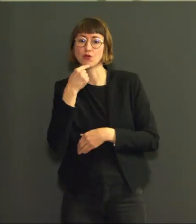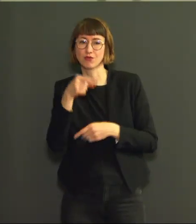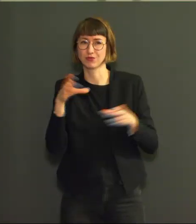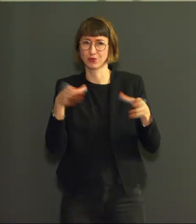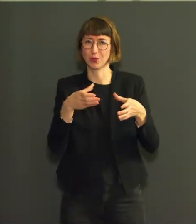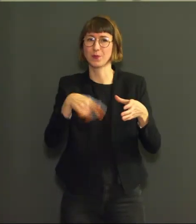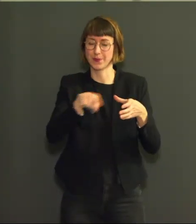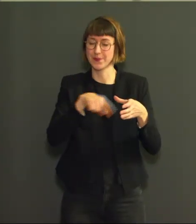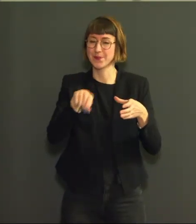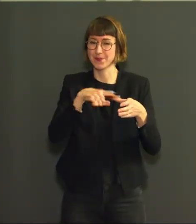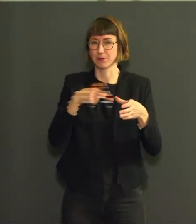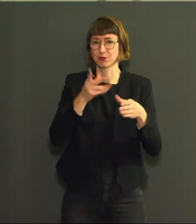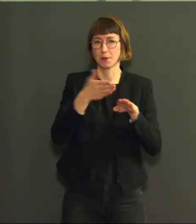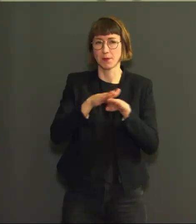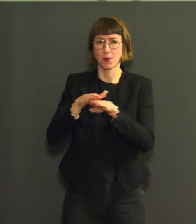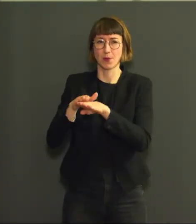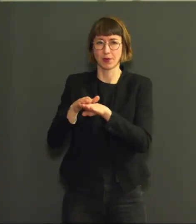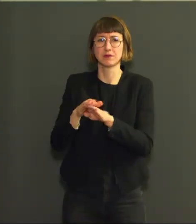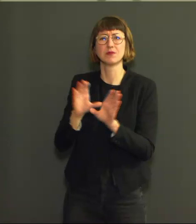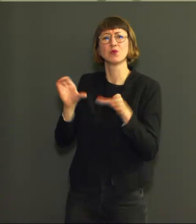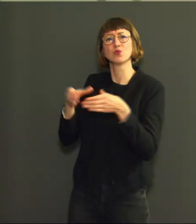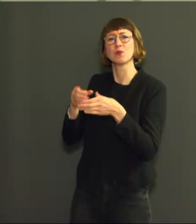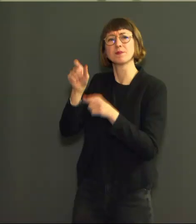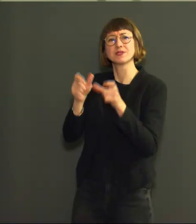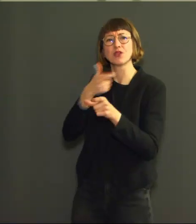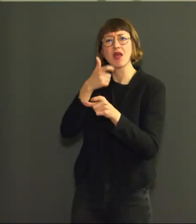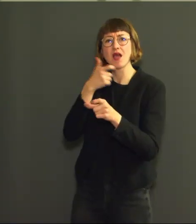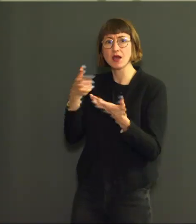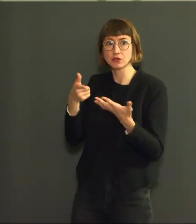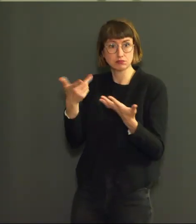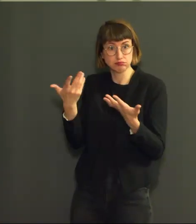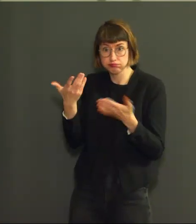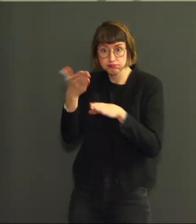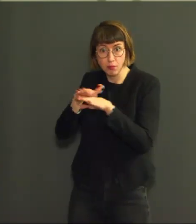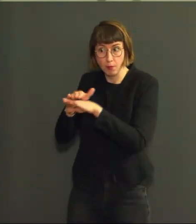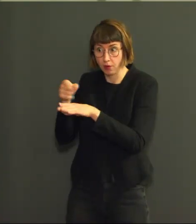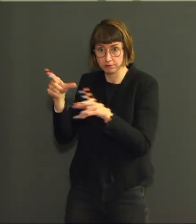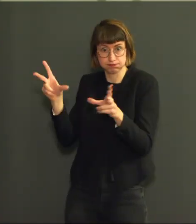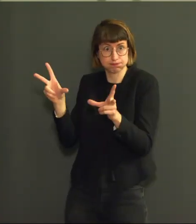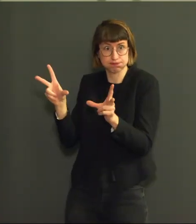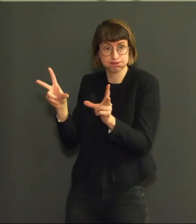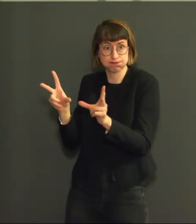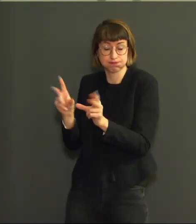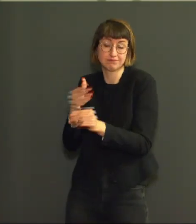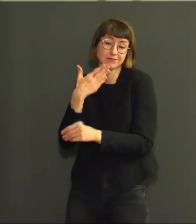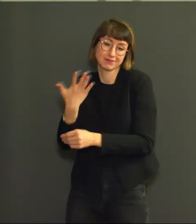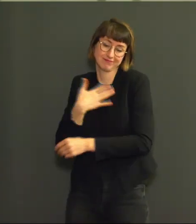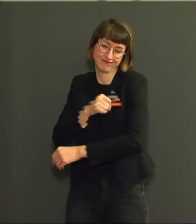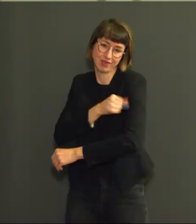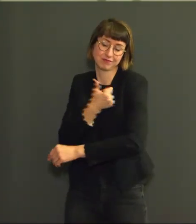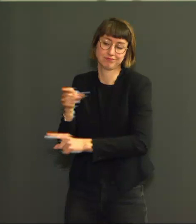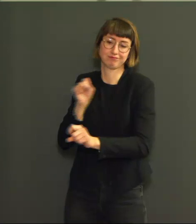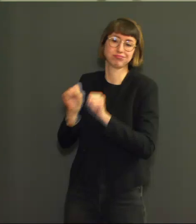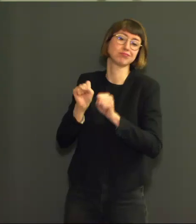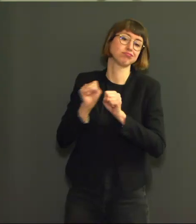c'est lié à la vaccination. Chez les personnes plus âgées, on considère actuellement qu'à peu près 20% des décès, donc soit une